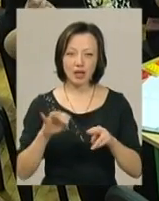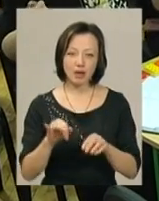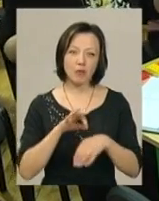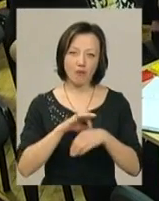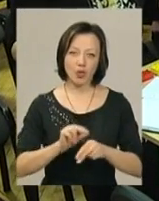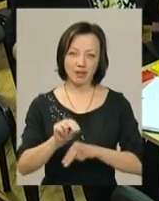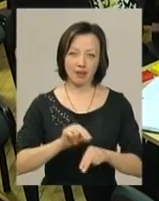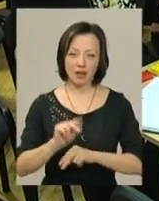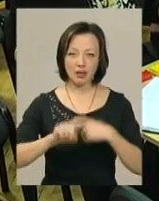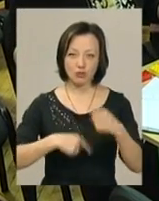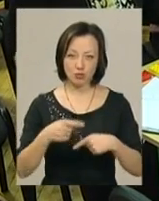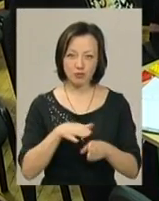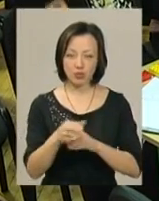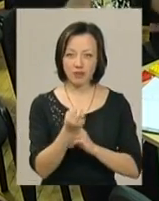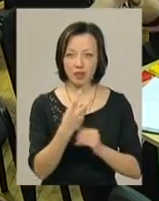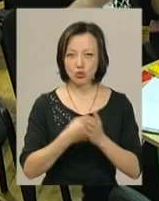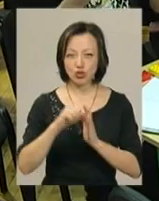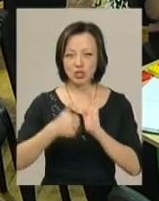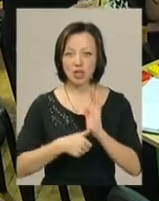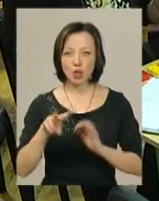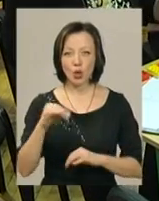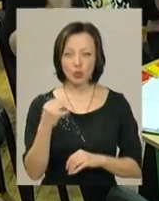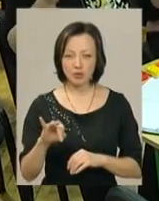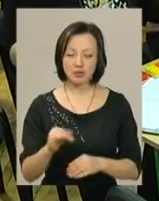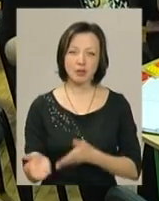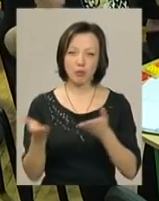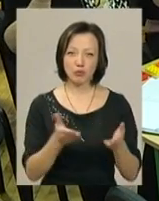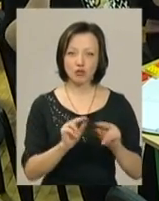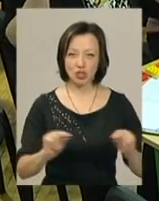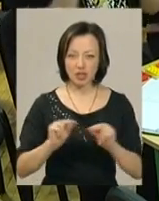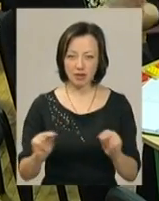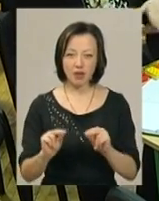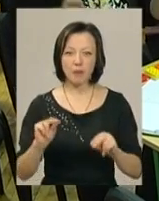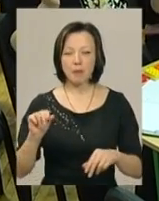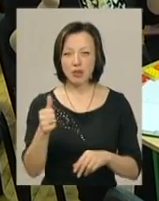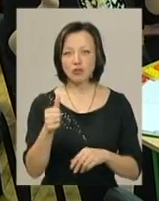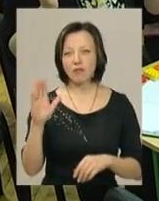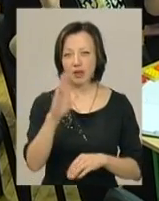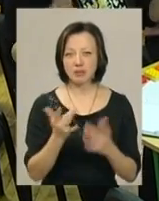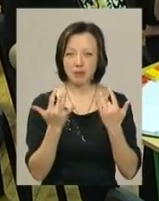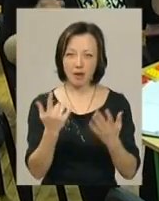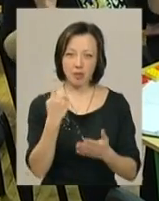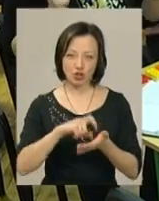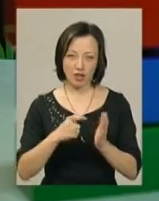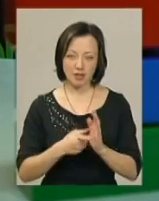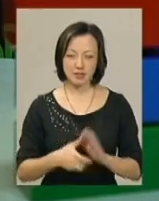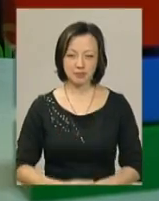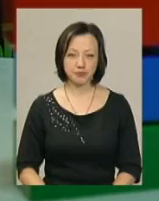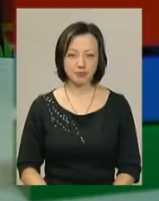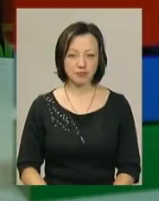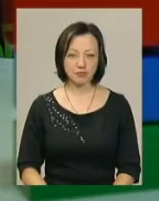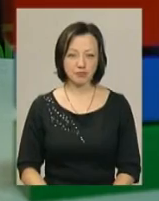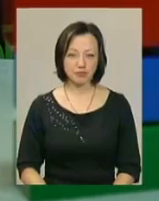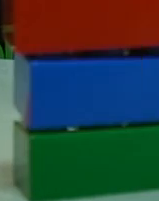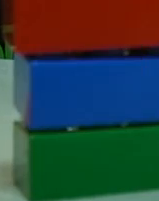проводить тренінги. Наступний відбудеться з 12 до 16 лютого. На нього запрошують вчителів, які з 1 вересня набиратимуть перші класи. Світлана